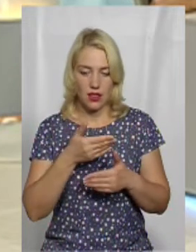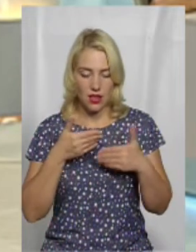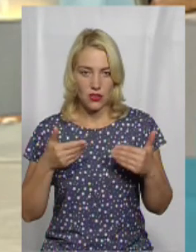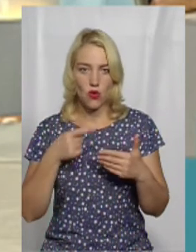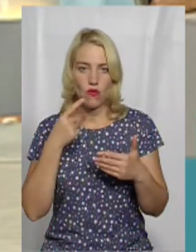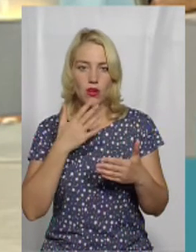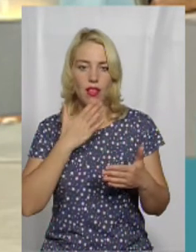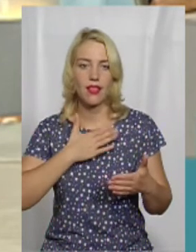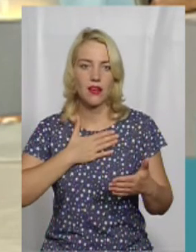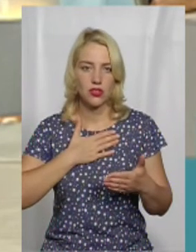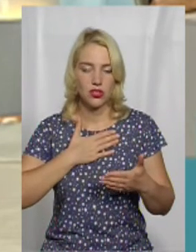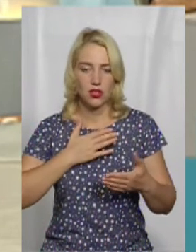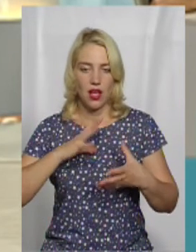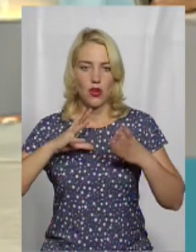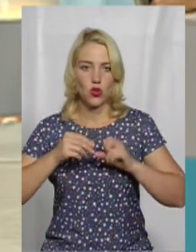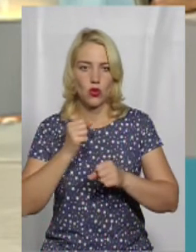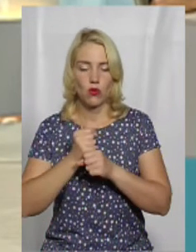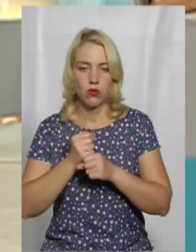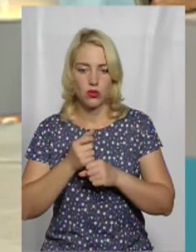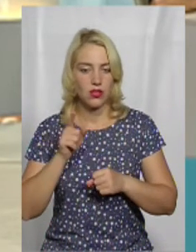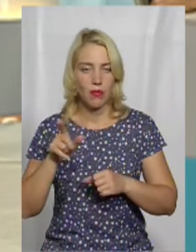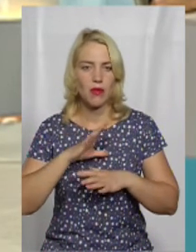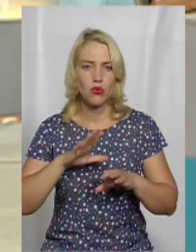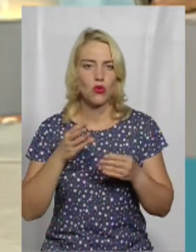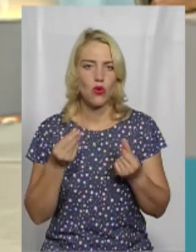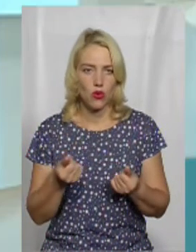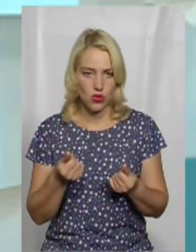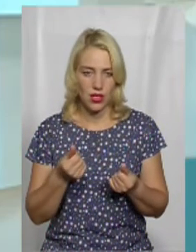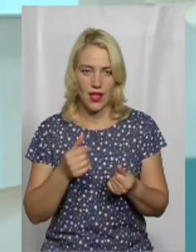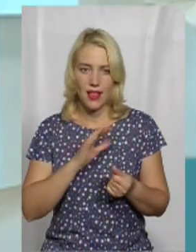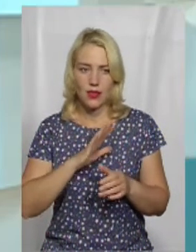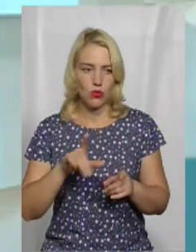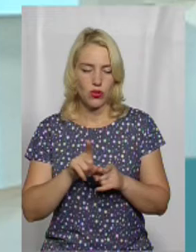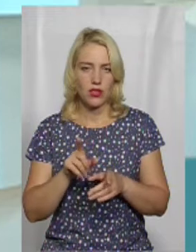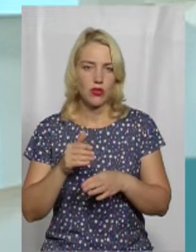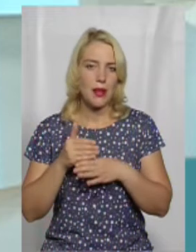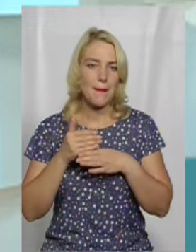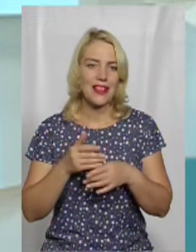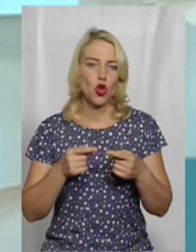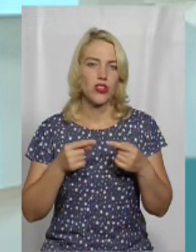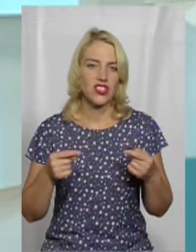реально говорив. Там не було грошей, там не було якихось методичних таких от